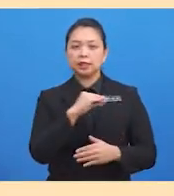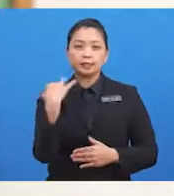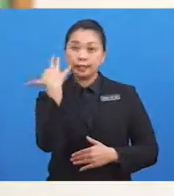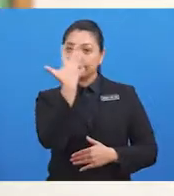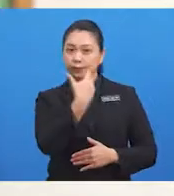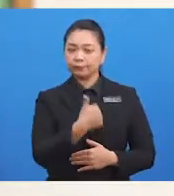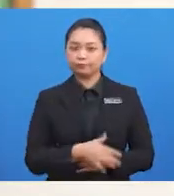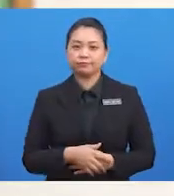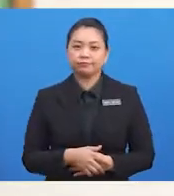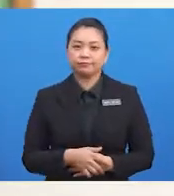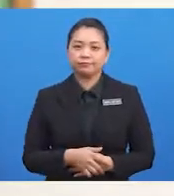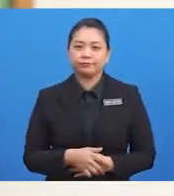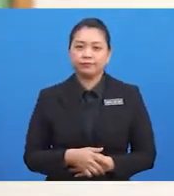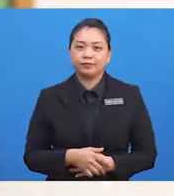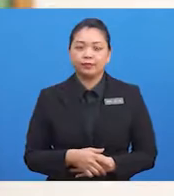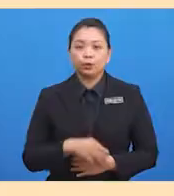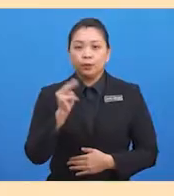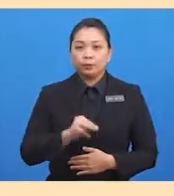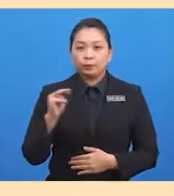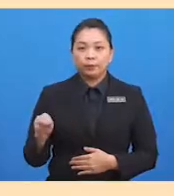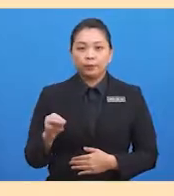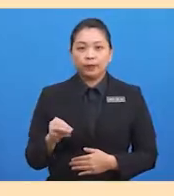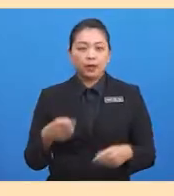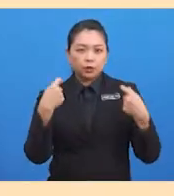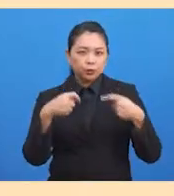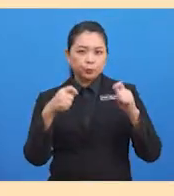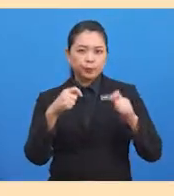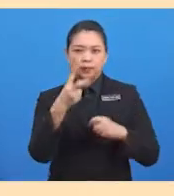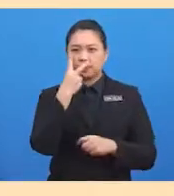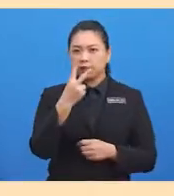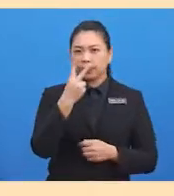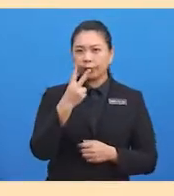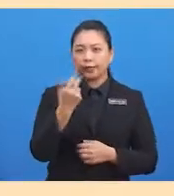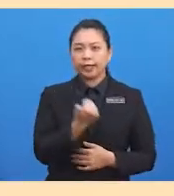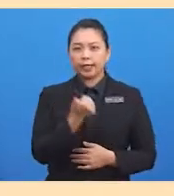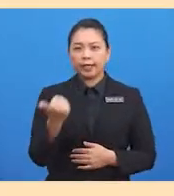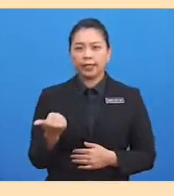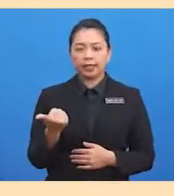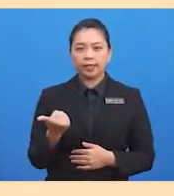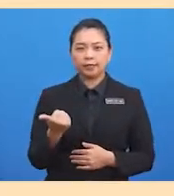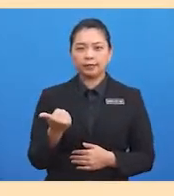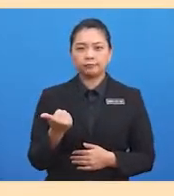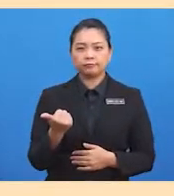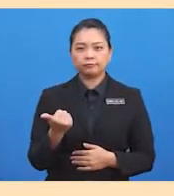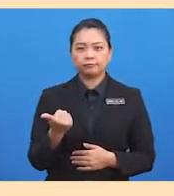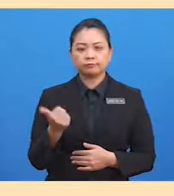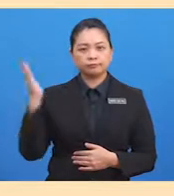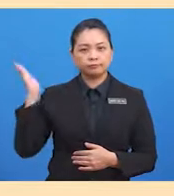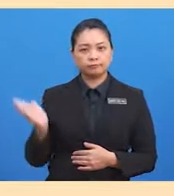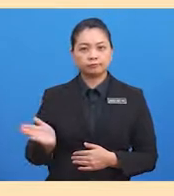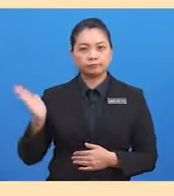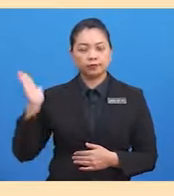Murid-murid, cuba perhatikan peralatan Zaman Logam yang ditunjukkan di dalam gambar.